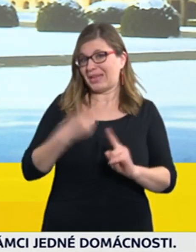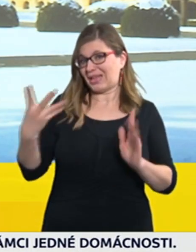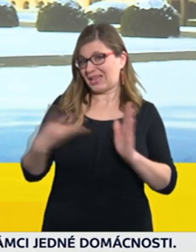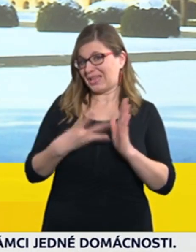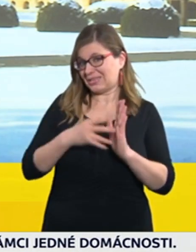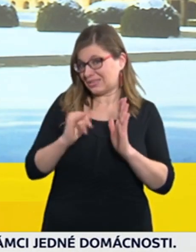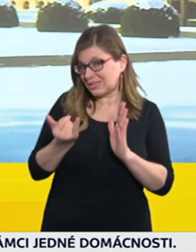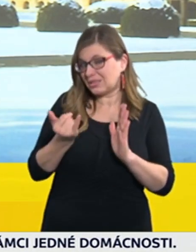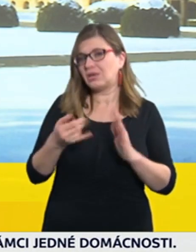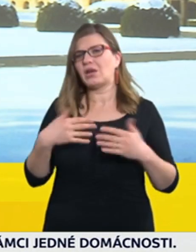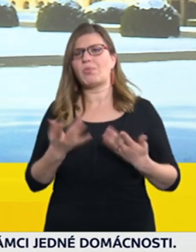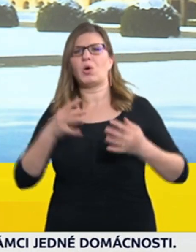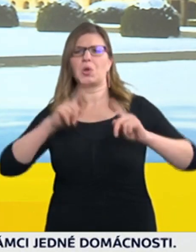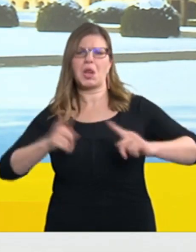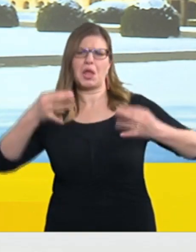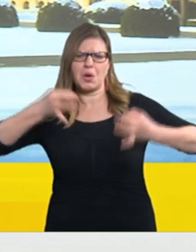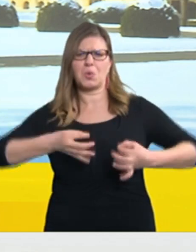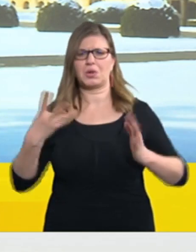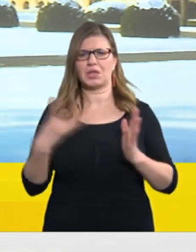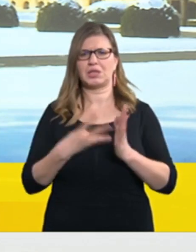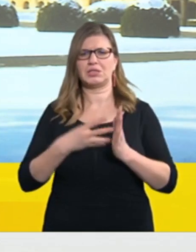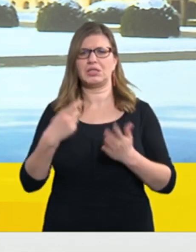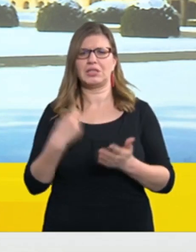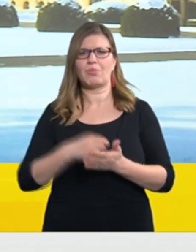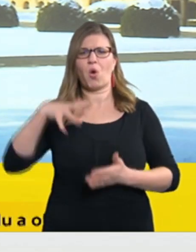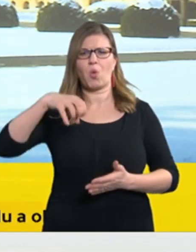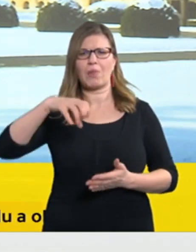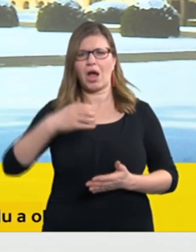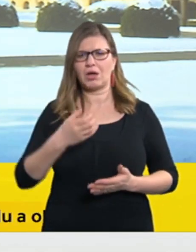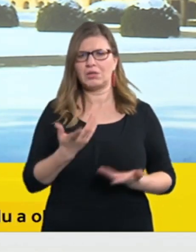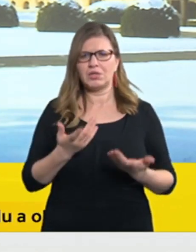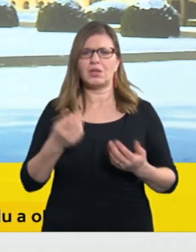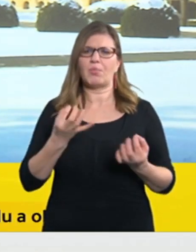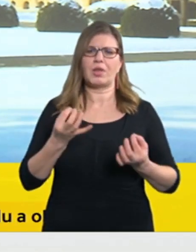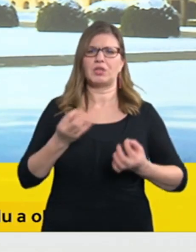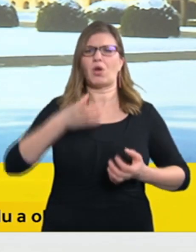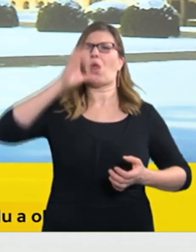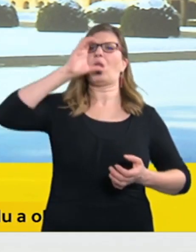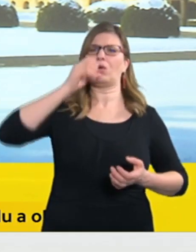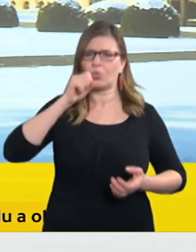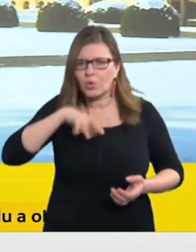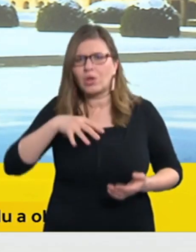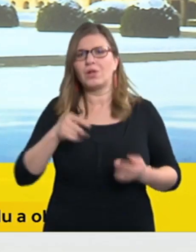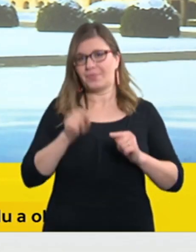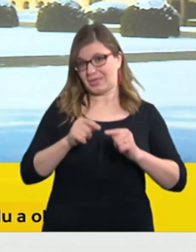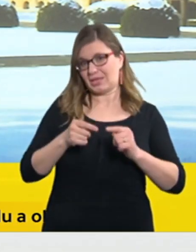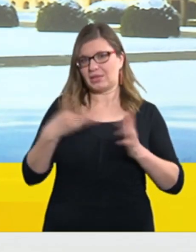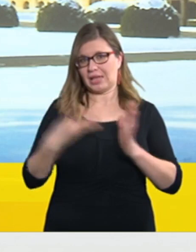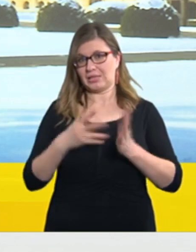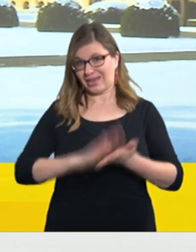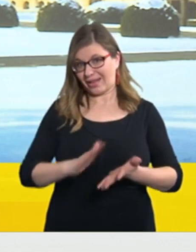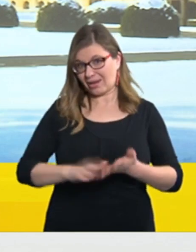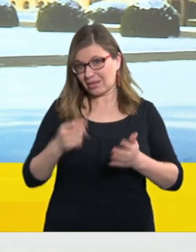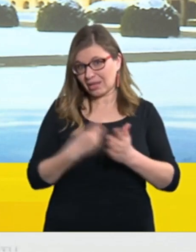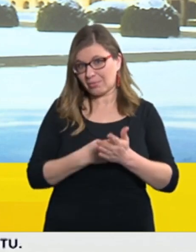ale jednoduššího charakteru například na bázi té houbičky nebo kloktání a tak dále, a pak se domníváme, že by to mělo svůj